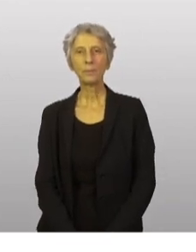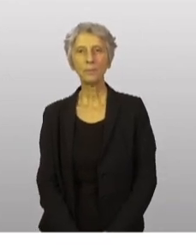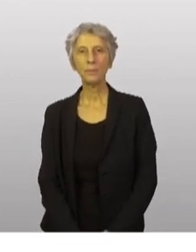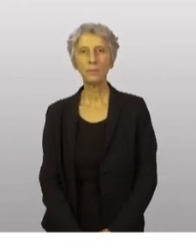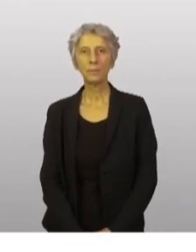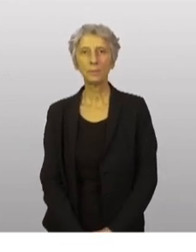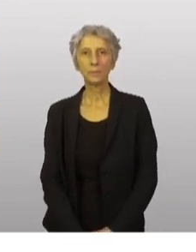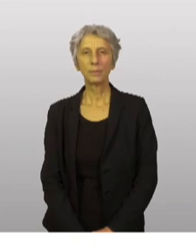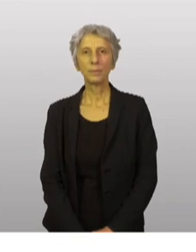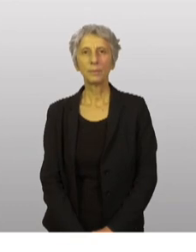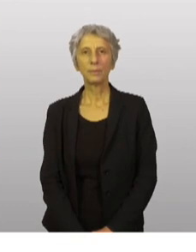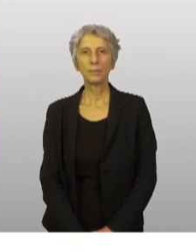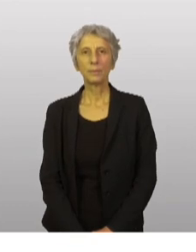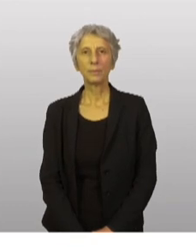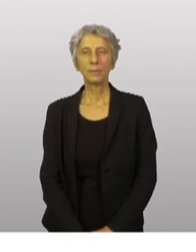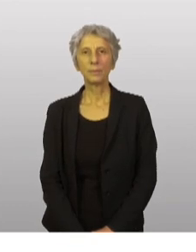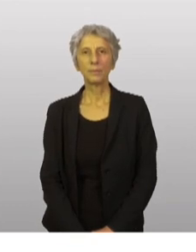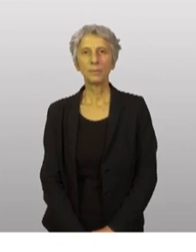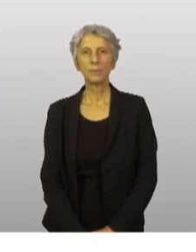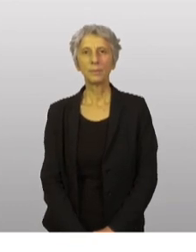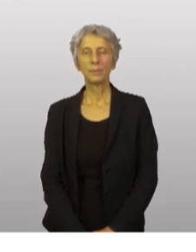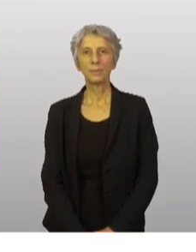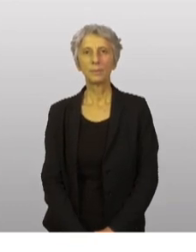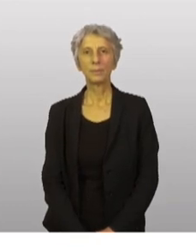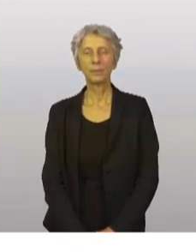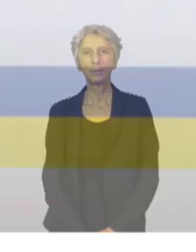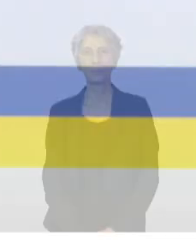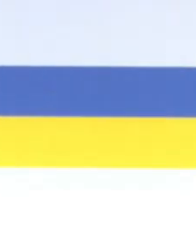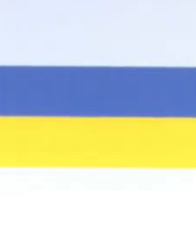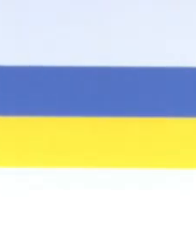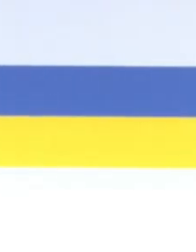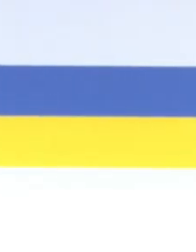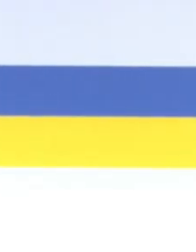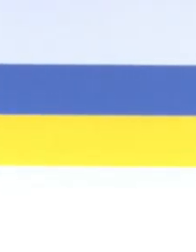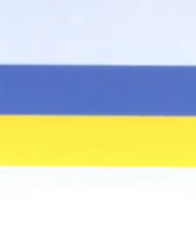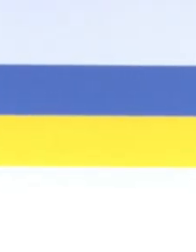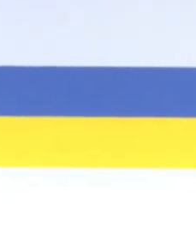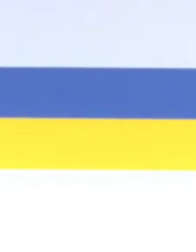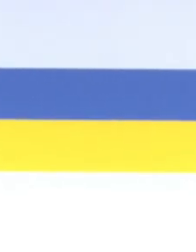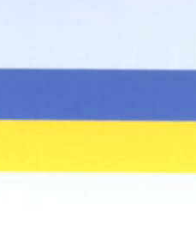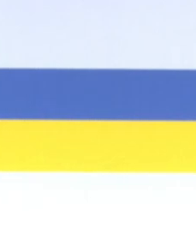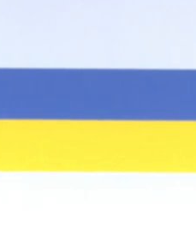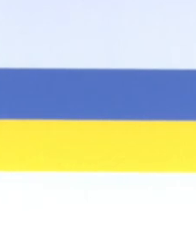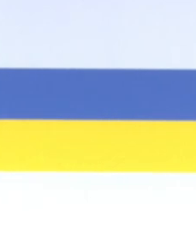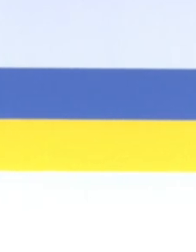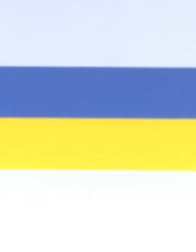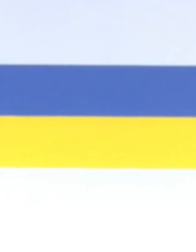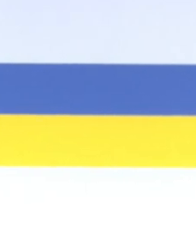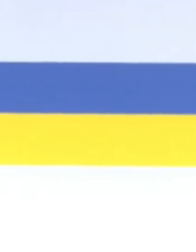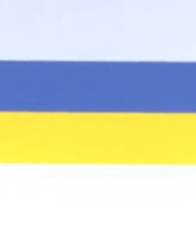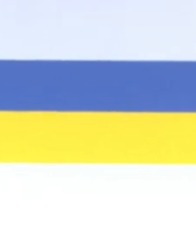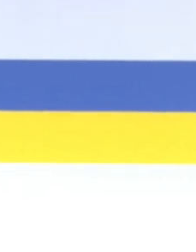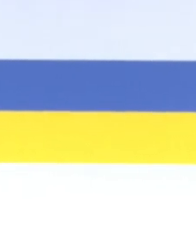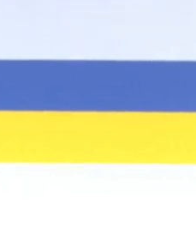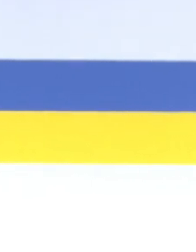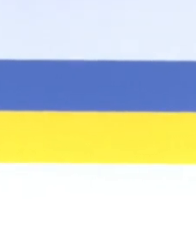48 États, des États d'Europe, d'Amérique, du Moyen-Orient et d'Asie. On